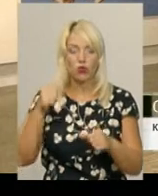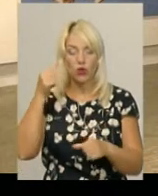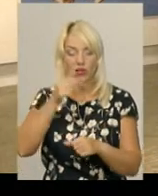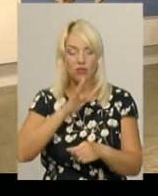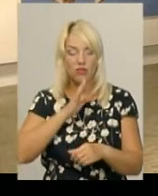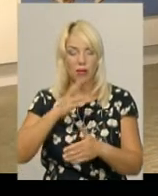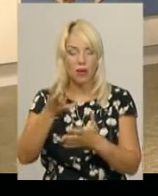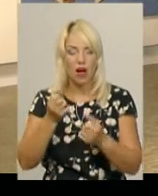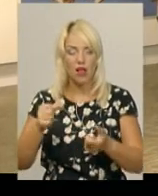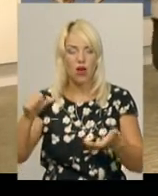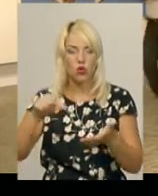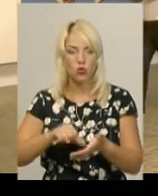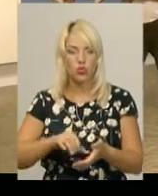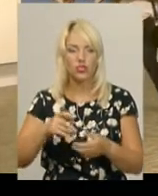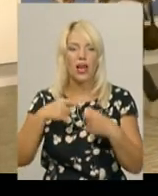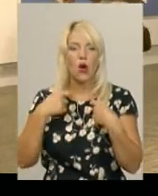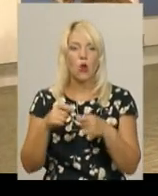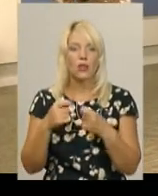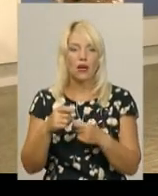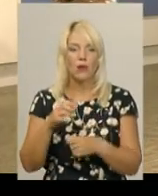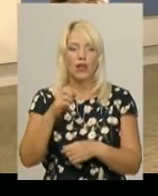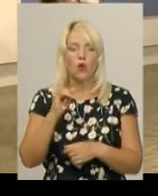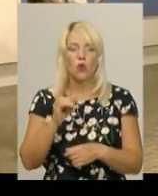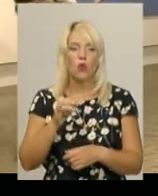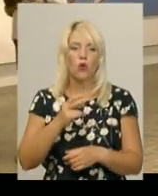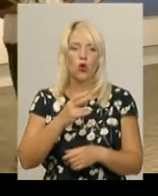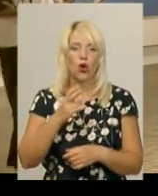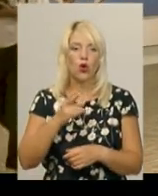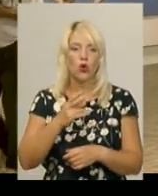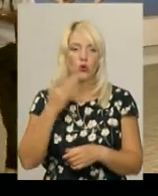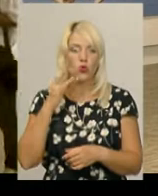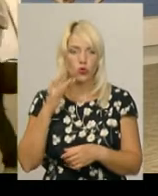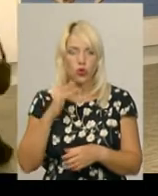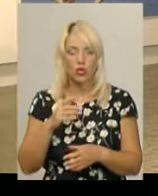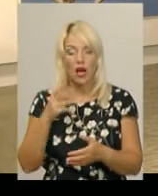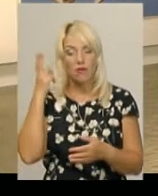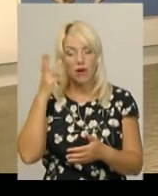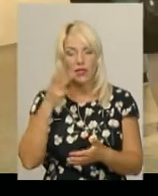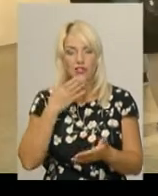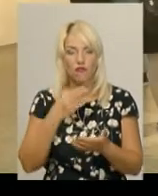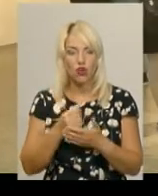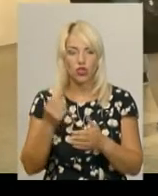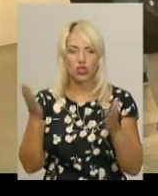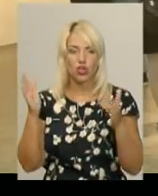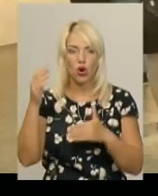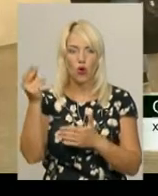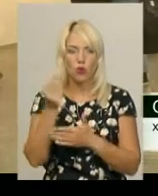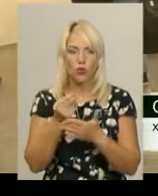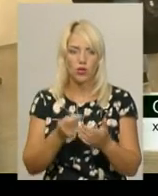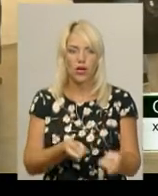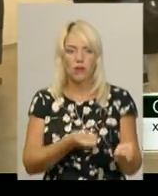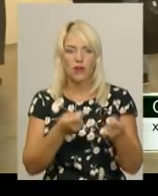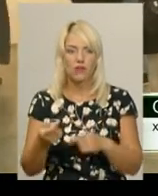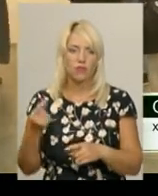щорічному ярмаркові «Арт-експо» у Нью-Йоркові. До Хмельницького свої роботи привезла вперше. Я шукаю свою